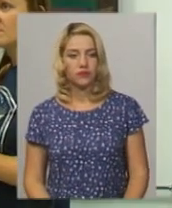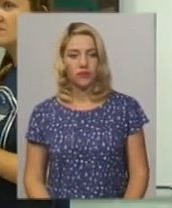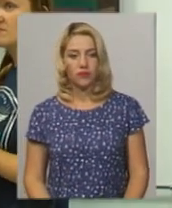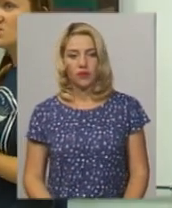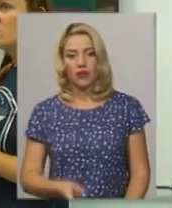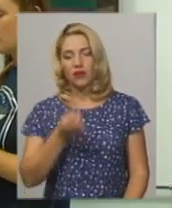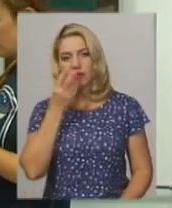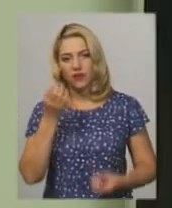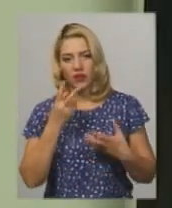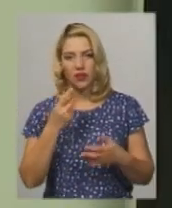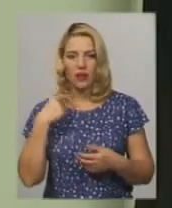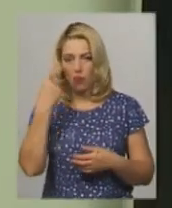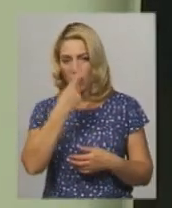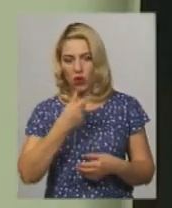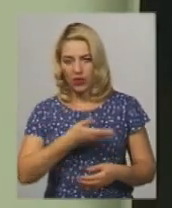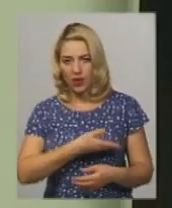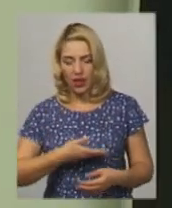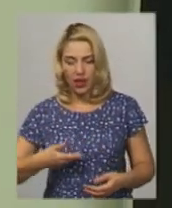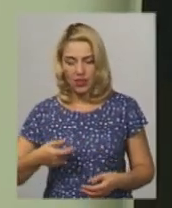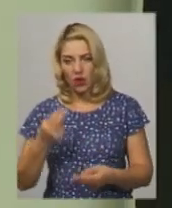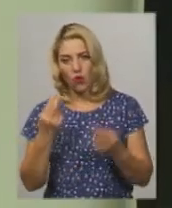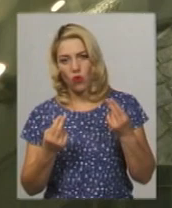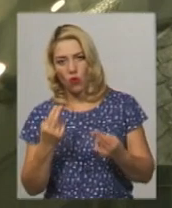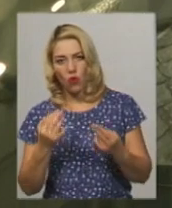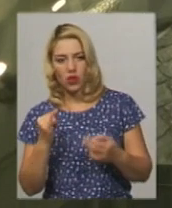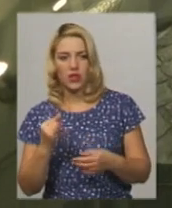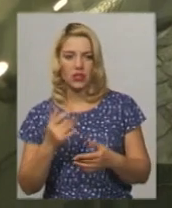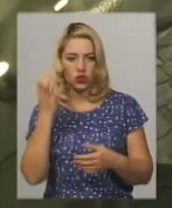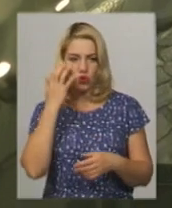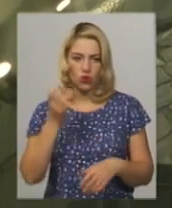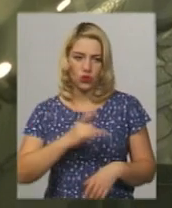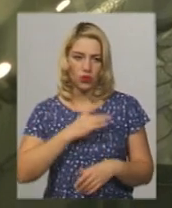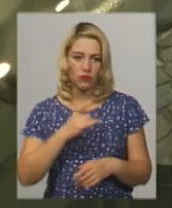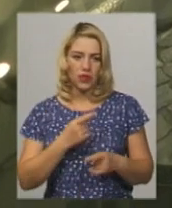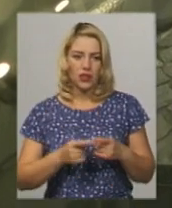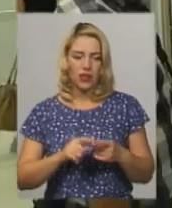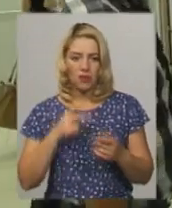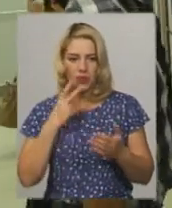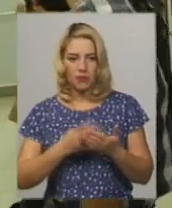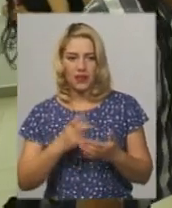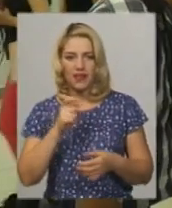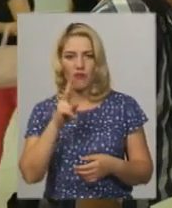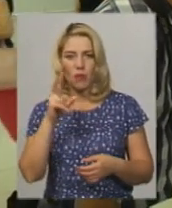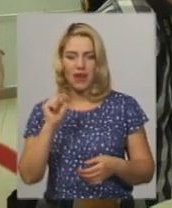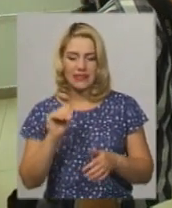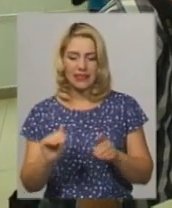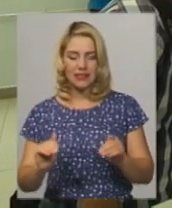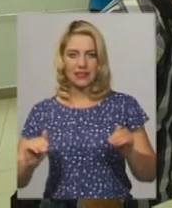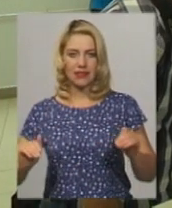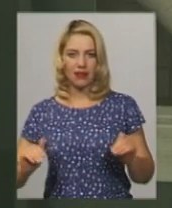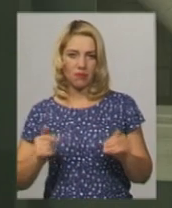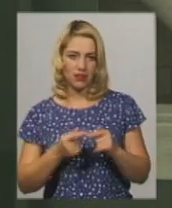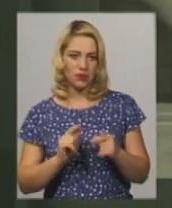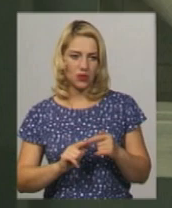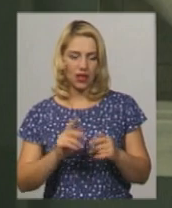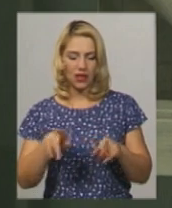Квіття та портрети в кольорі та чорнобілі. Світлені з історіями та особливим баченням автора. Їм присутня європейська стриманість. Так про роботи